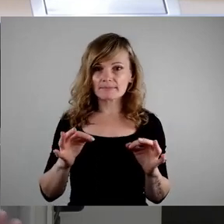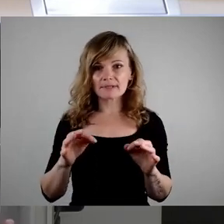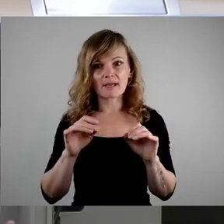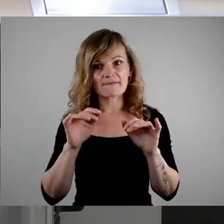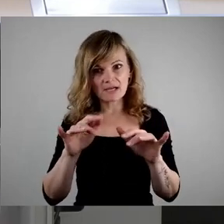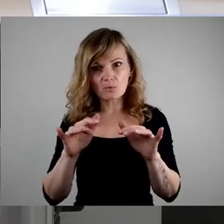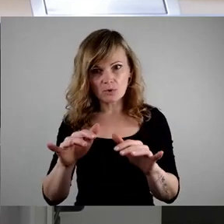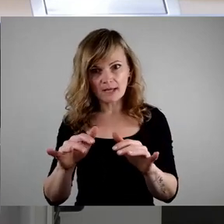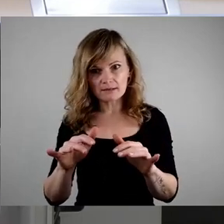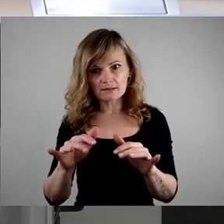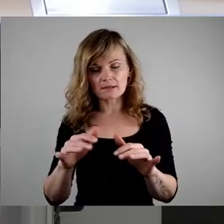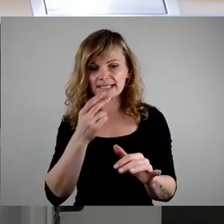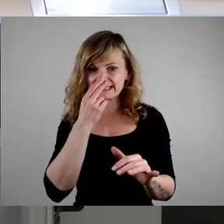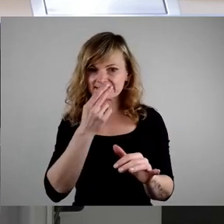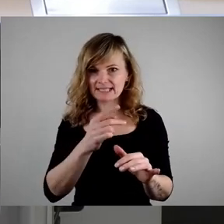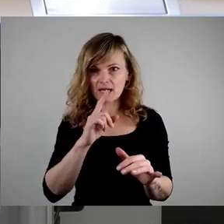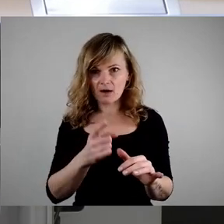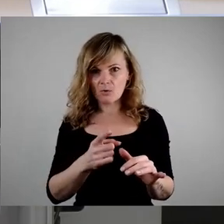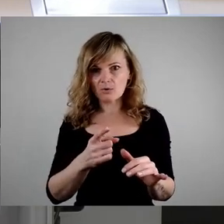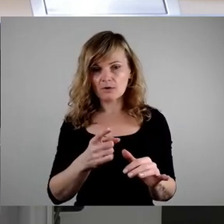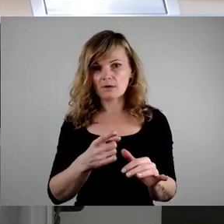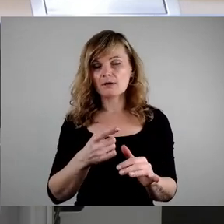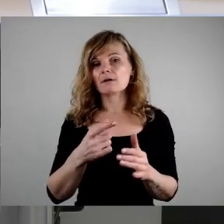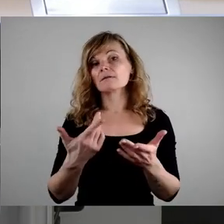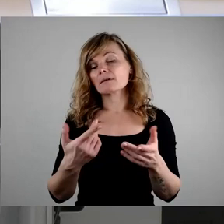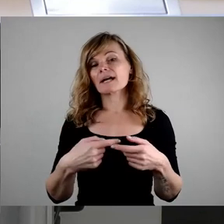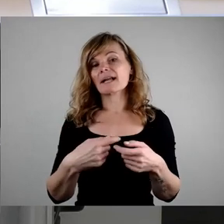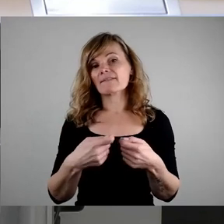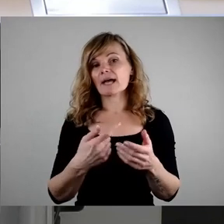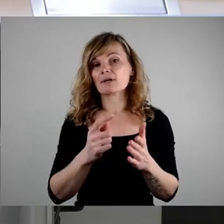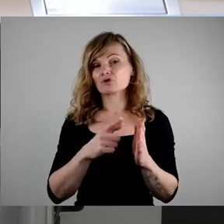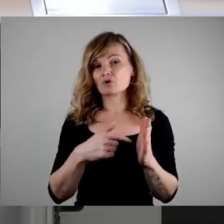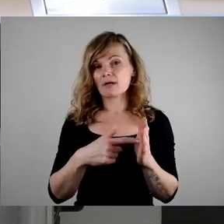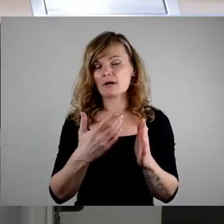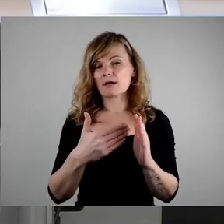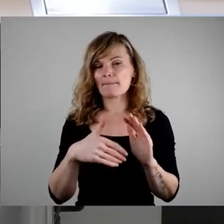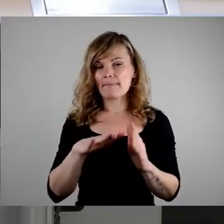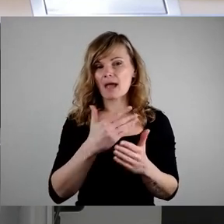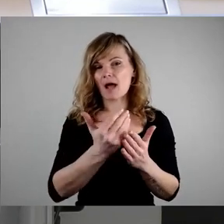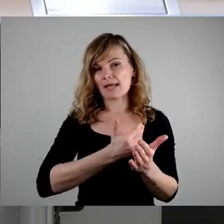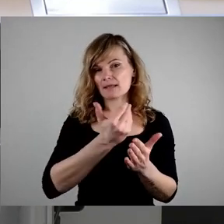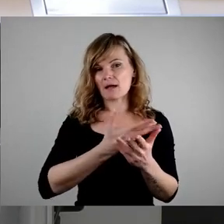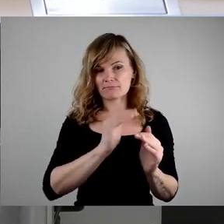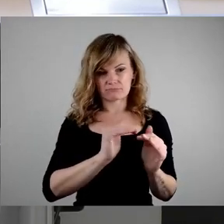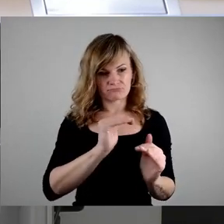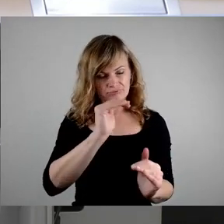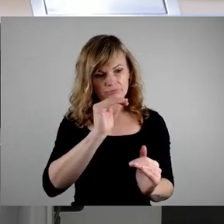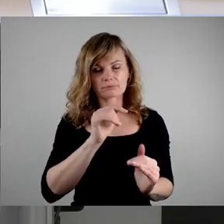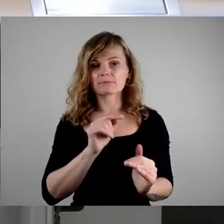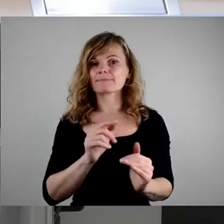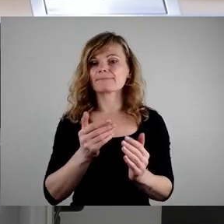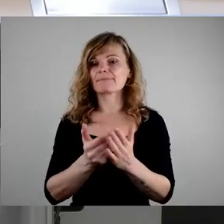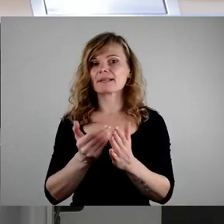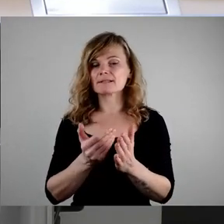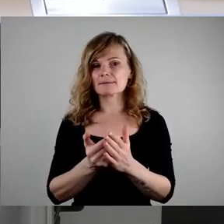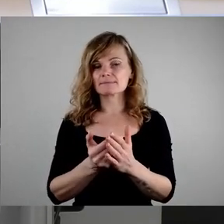hat, aber auch deutliche Mehreinnahmen bei der Gewerbesteuer festzustellen waren, am 23.11. des vergangenen Jahres